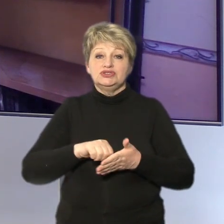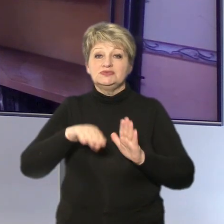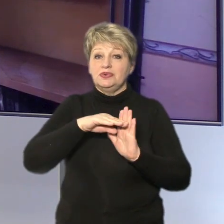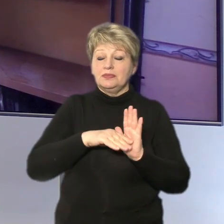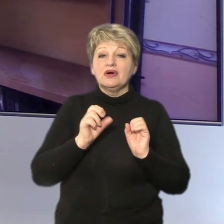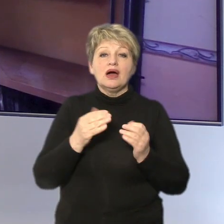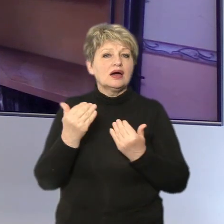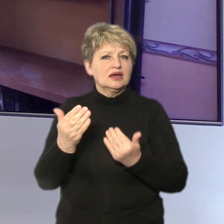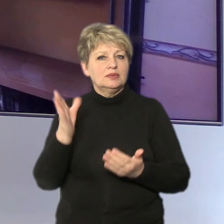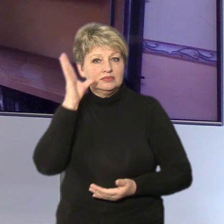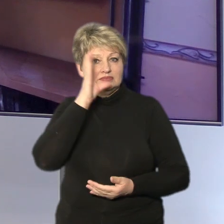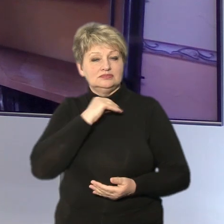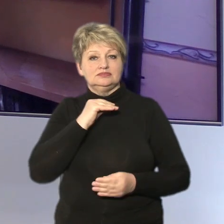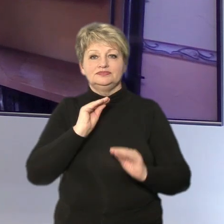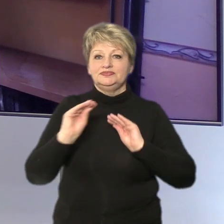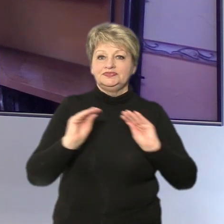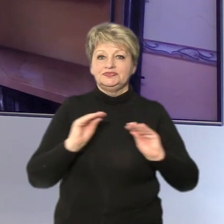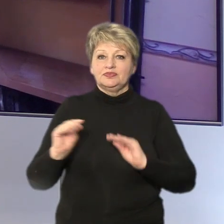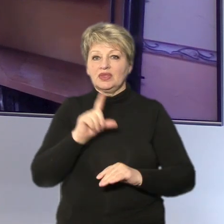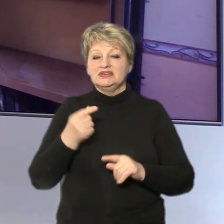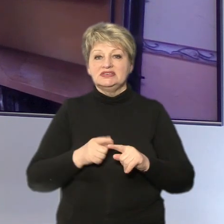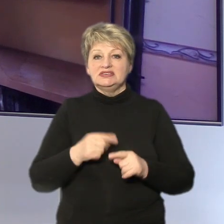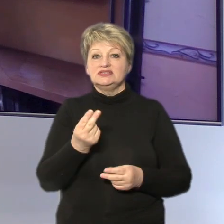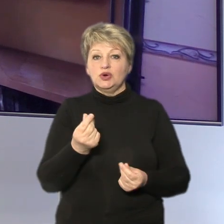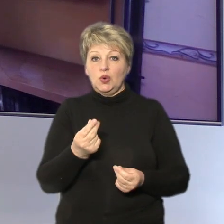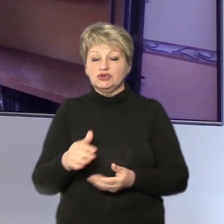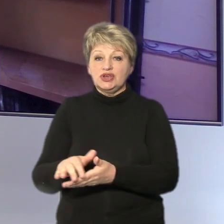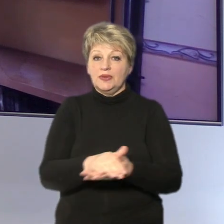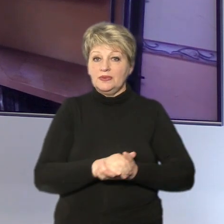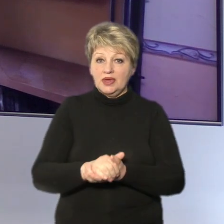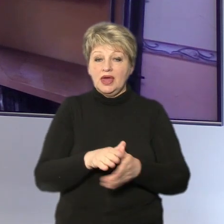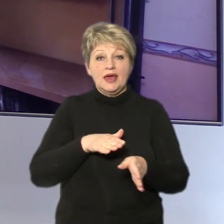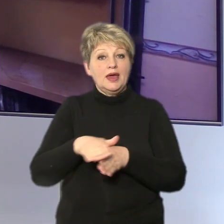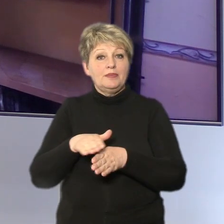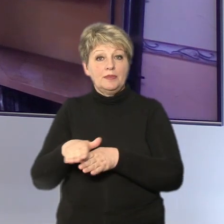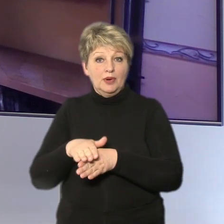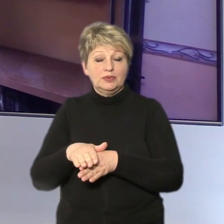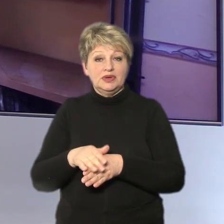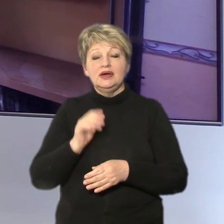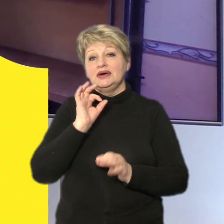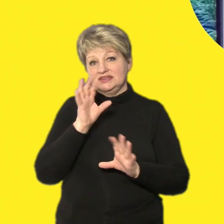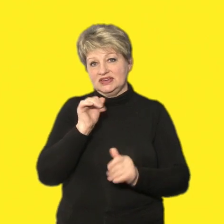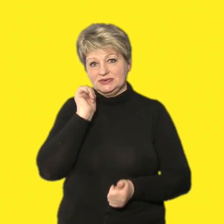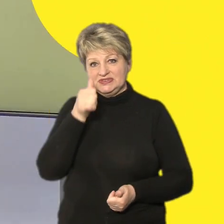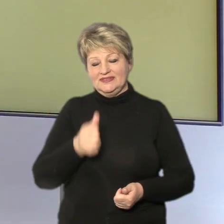їм вдається облаштовувати за ці кошти навколишню територію та поповнювати фонди, розкажемо завтра.